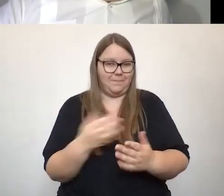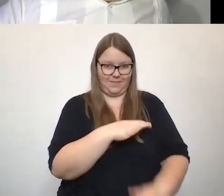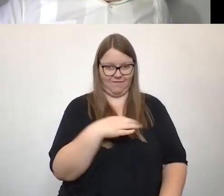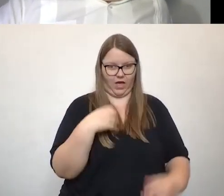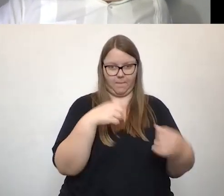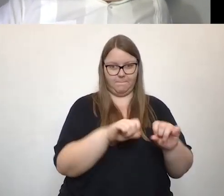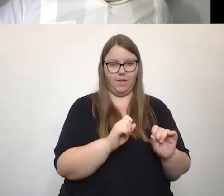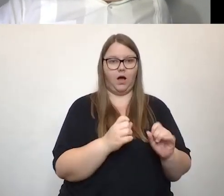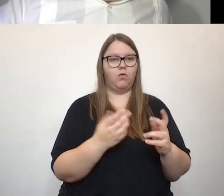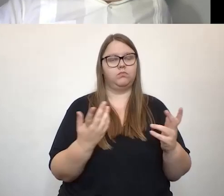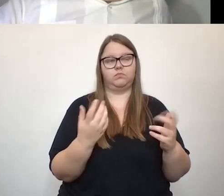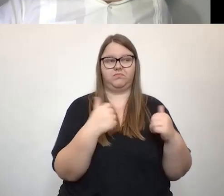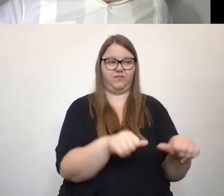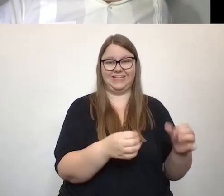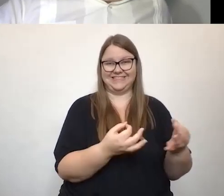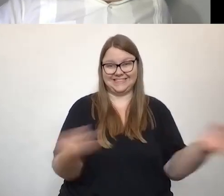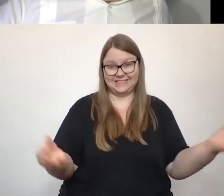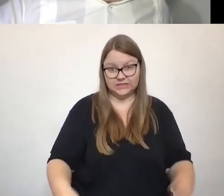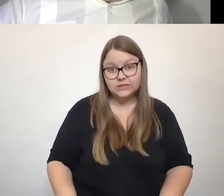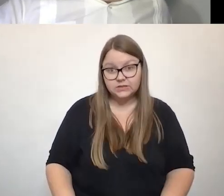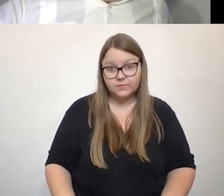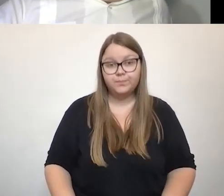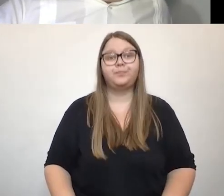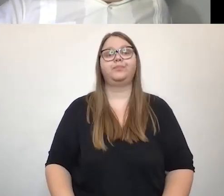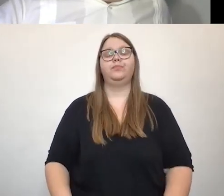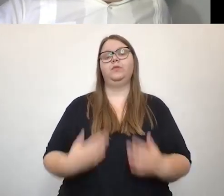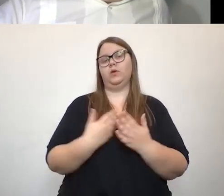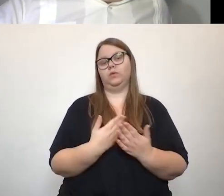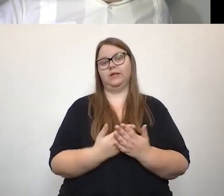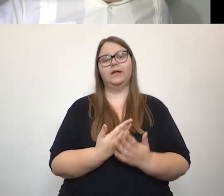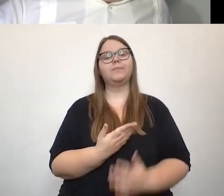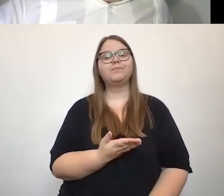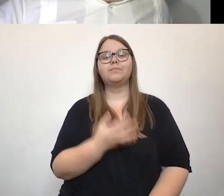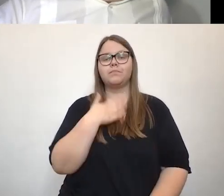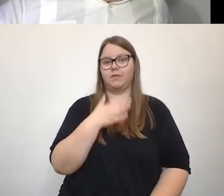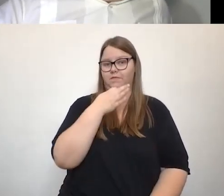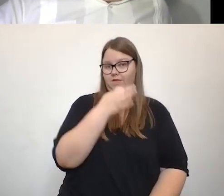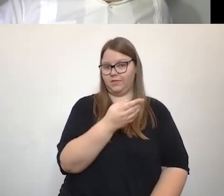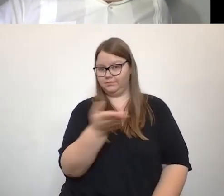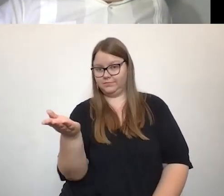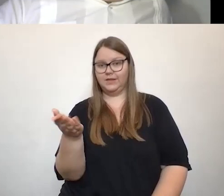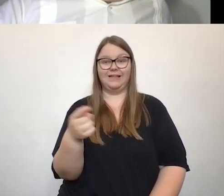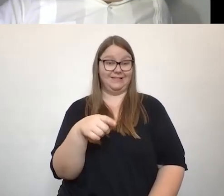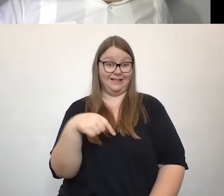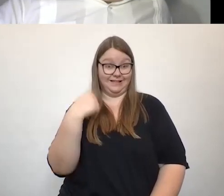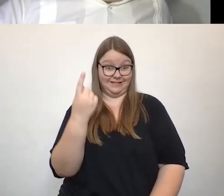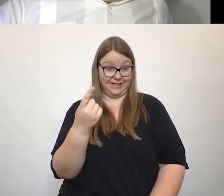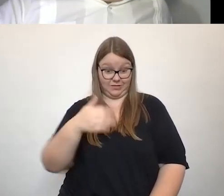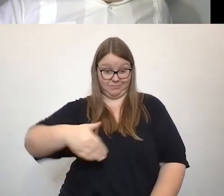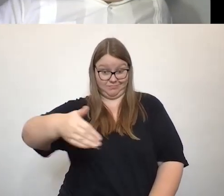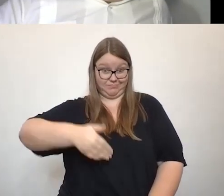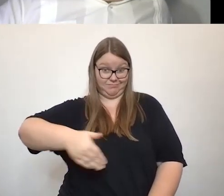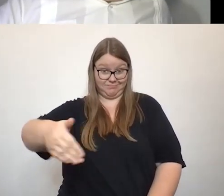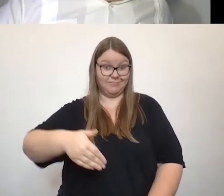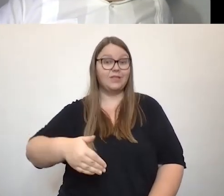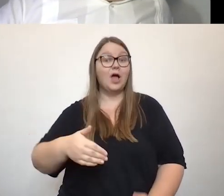ist es relativ wenig der Fall und da wäre meine Frage an euch auch gerade vor dem Hinblick, dass wir demnächst Jahr Koalitionsverhandlungen haben und einen